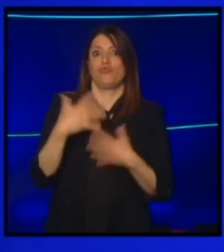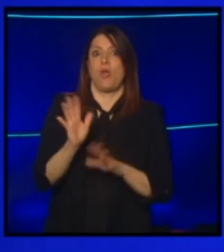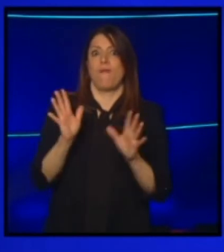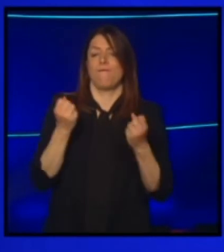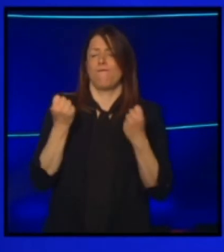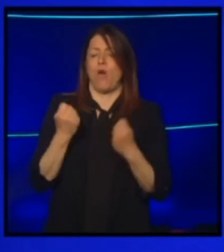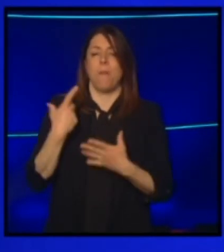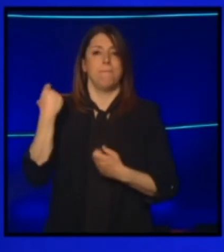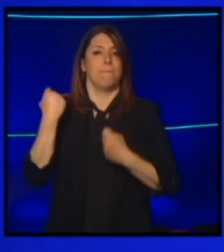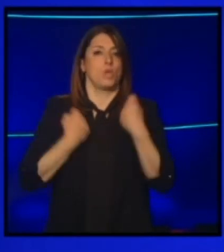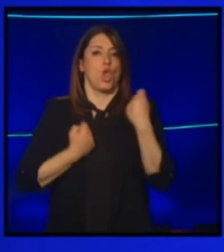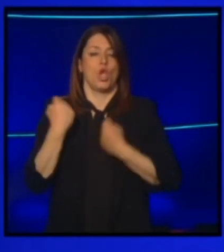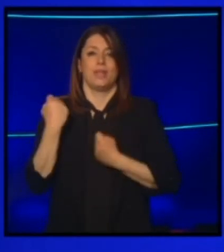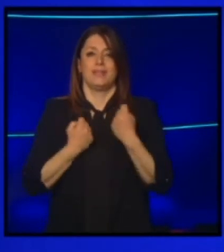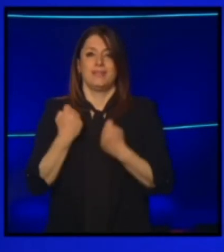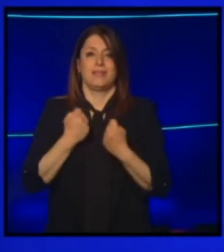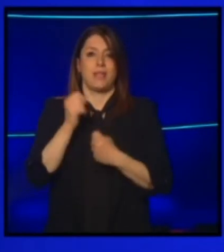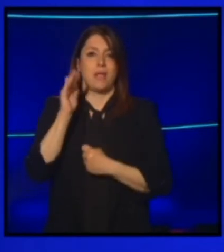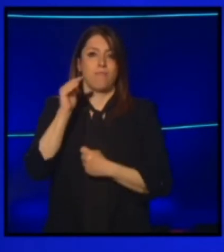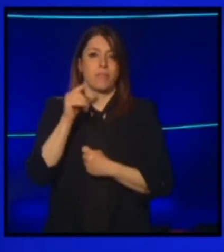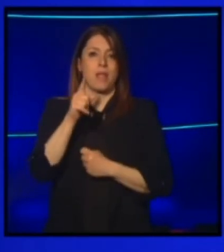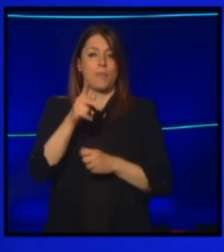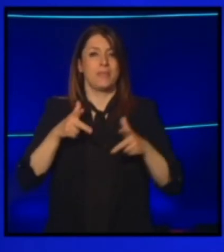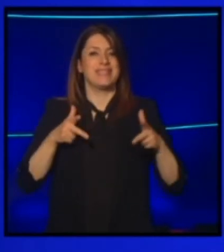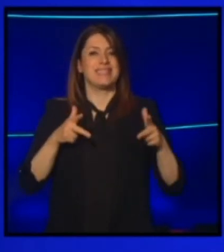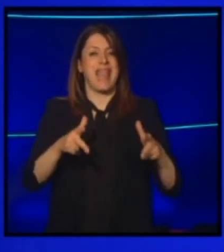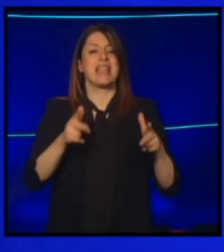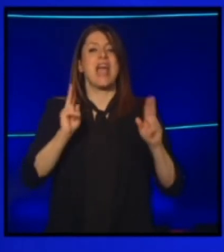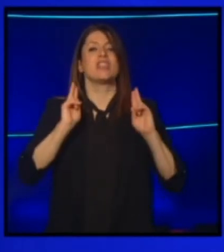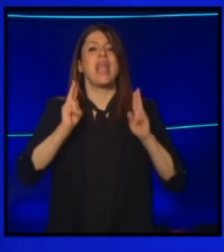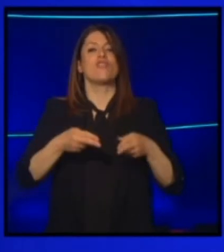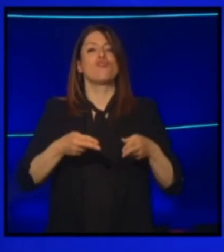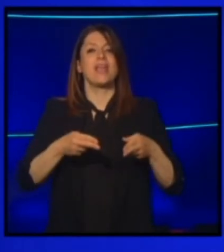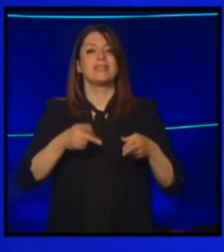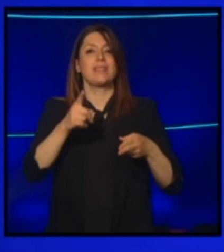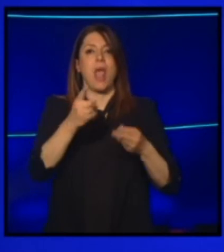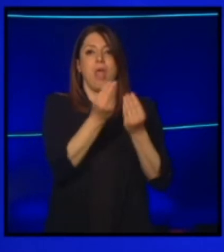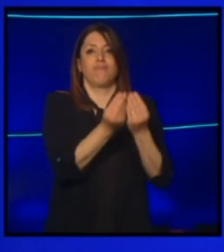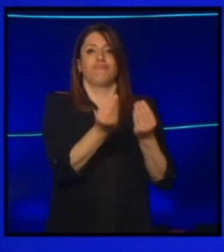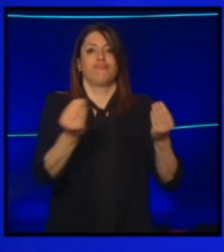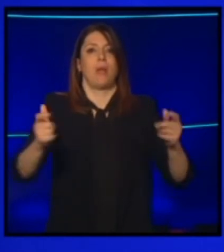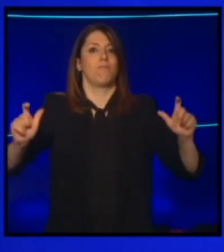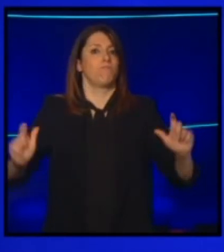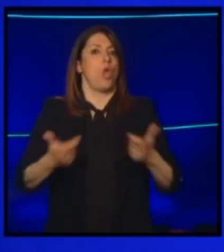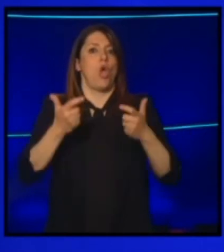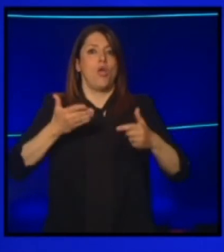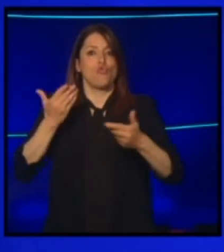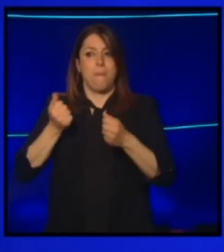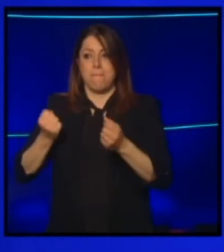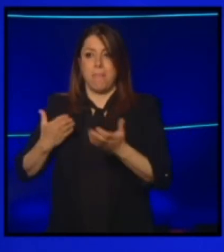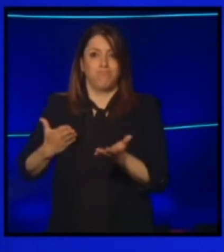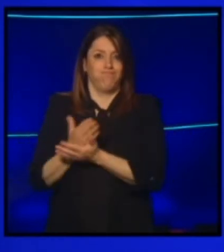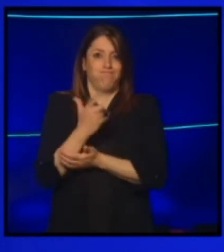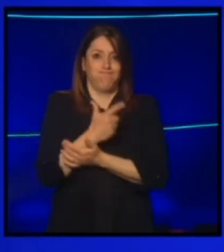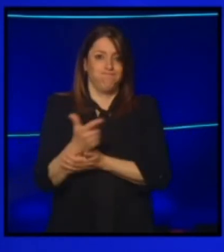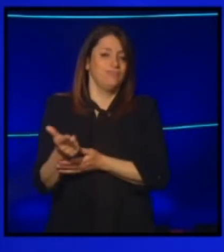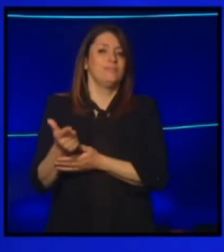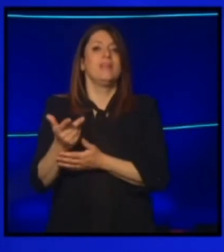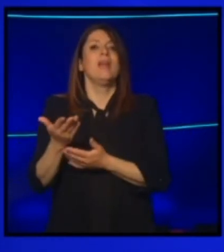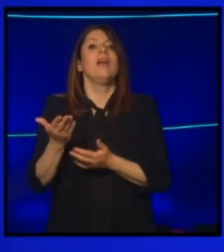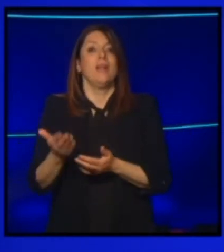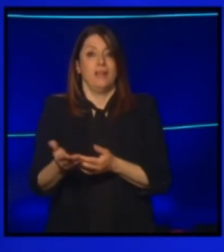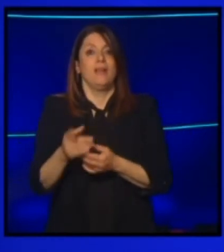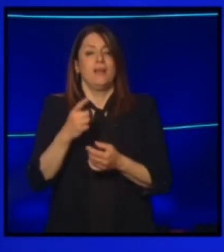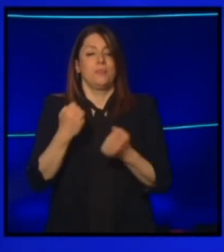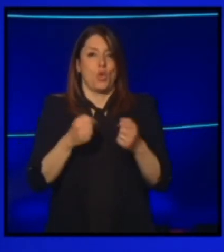protesta. A Bari avete bloccato la tangenziale, voi e altre categorie di sofferenze. Crede che